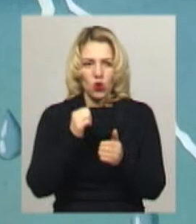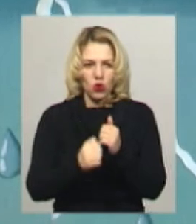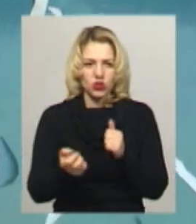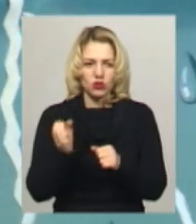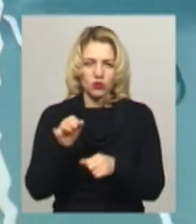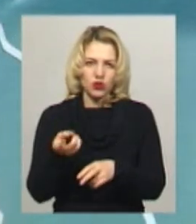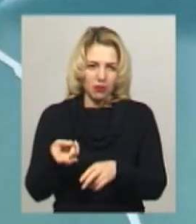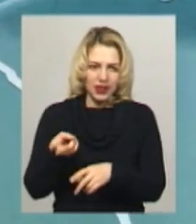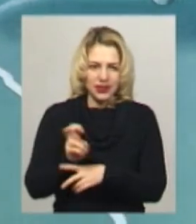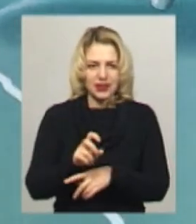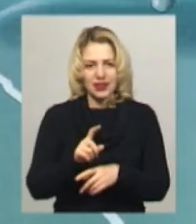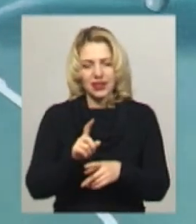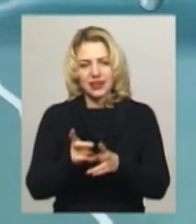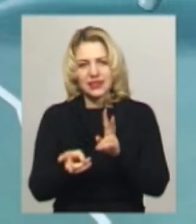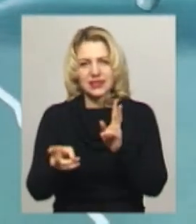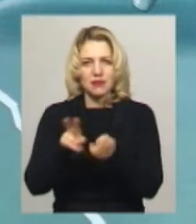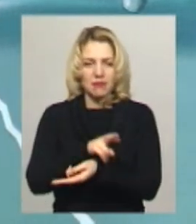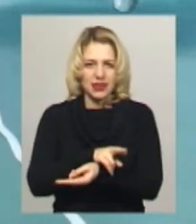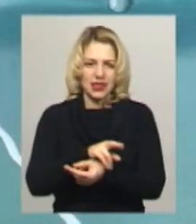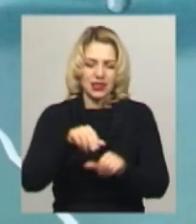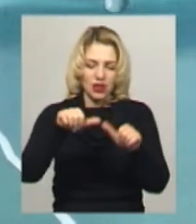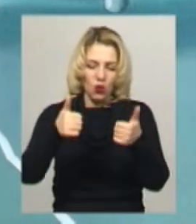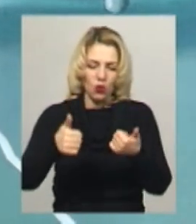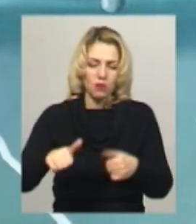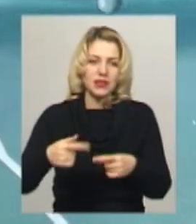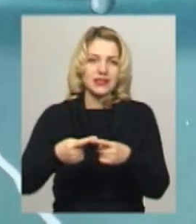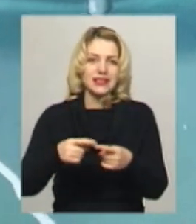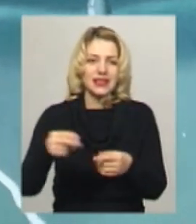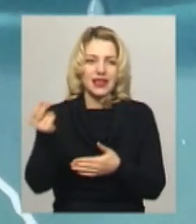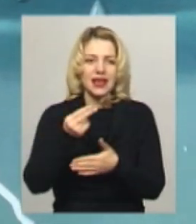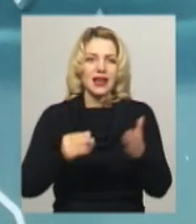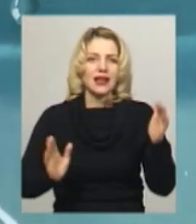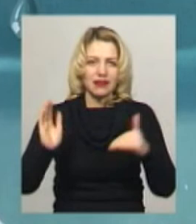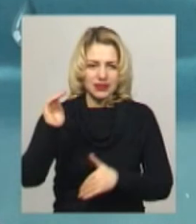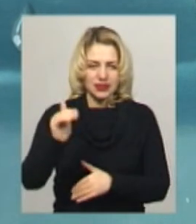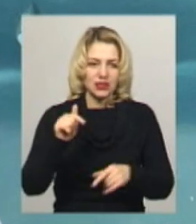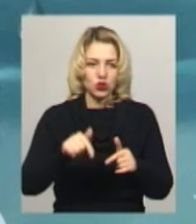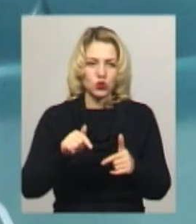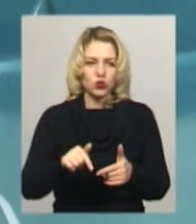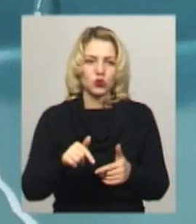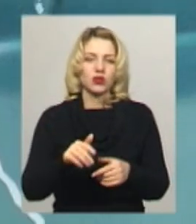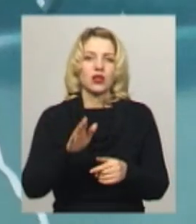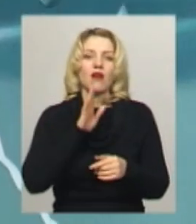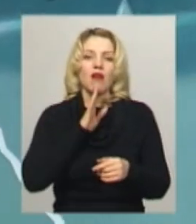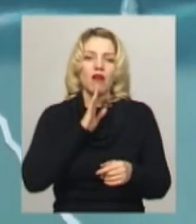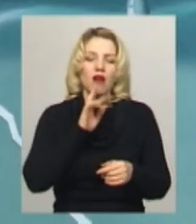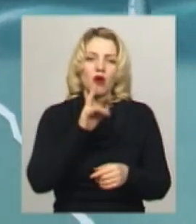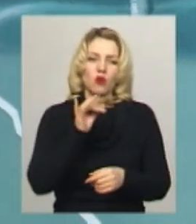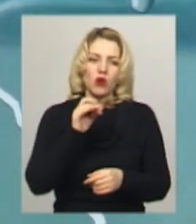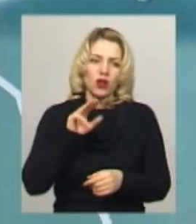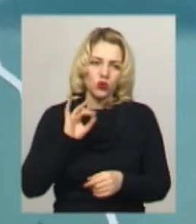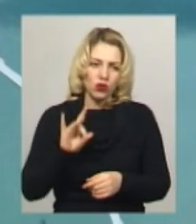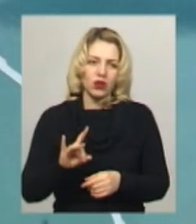і змінити образ цієї картини. Тут зображена власне кураторка проєкту Наталія Філоненко